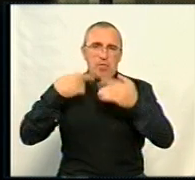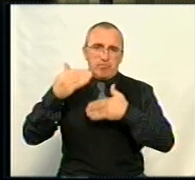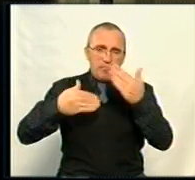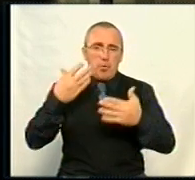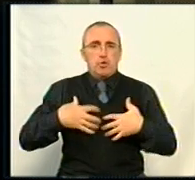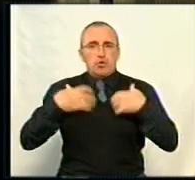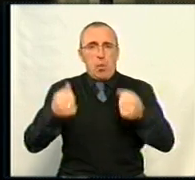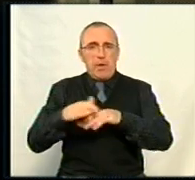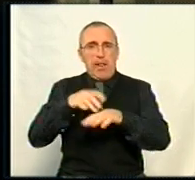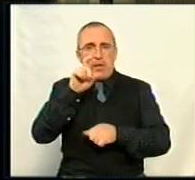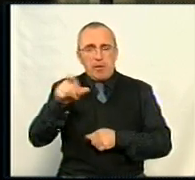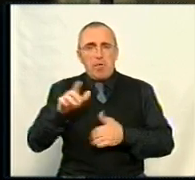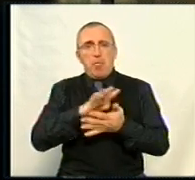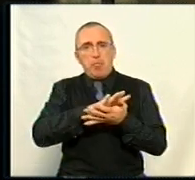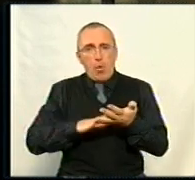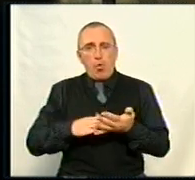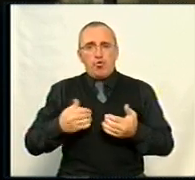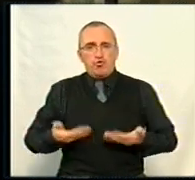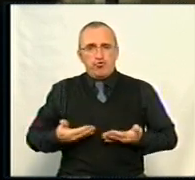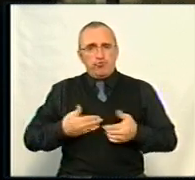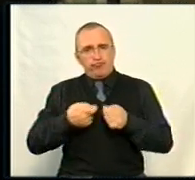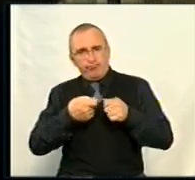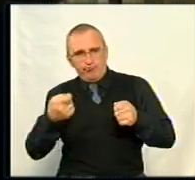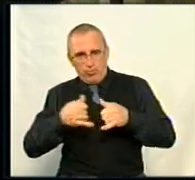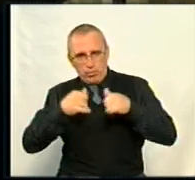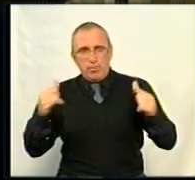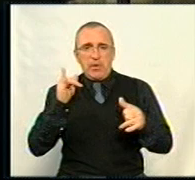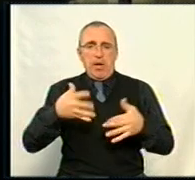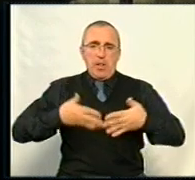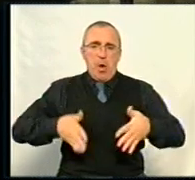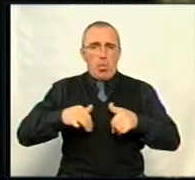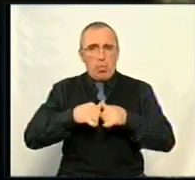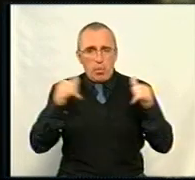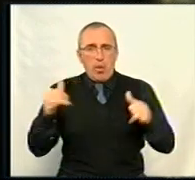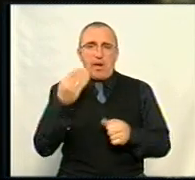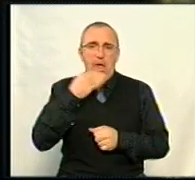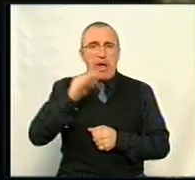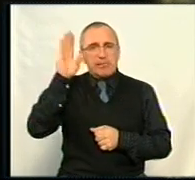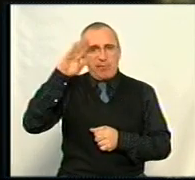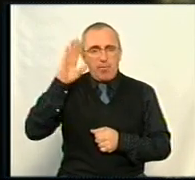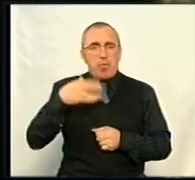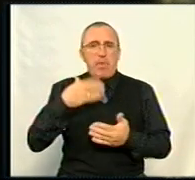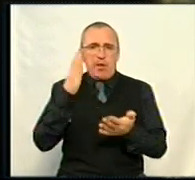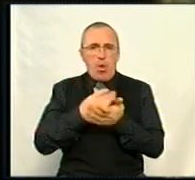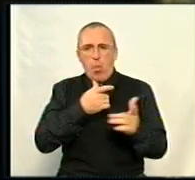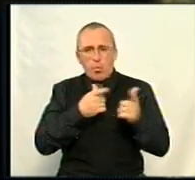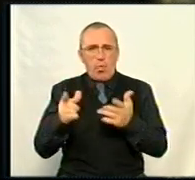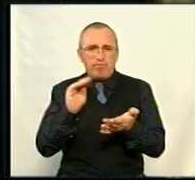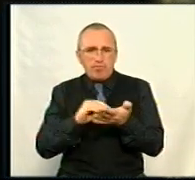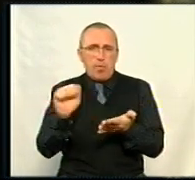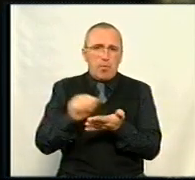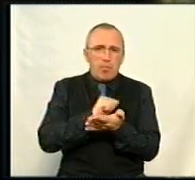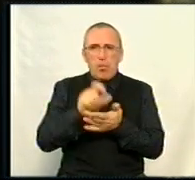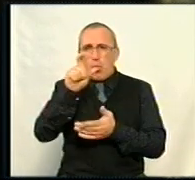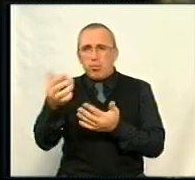Здоров'я населення, продовжуваність життя, народжуваність, якість води. У мене є готова візія, у мене є підібрані